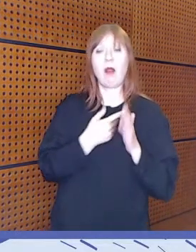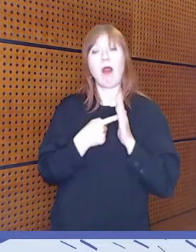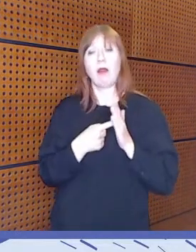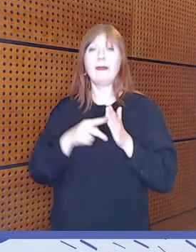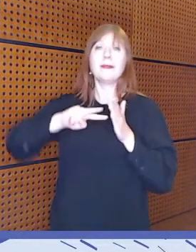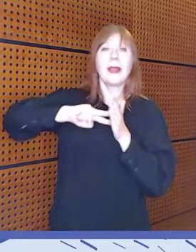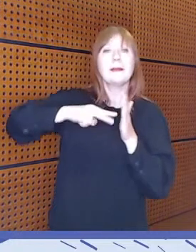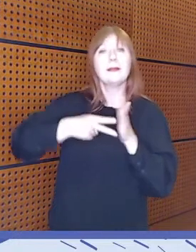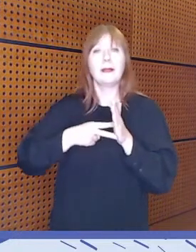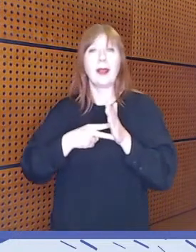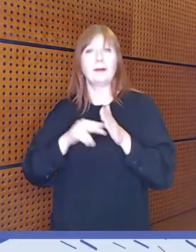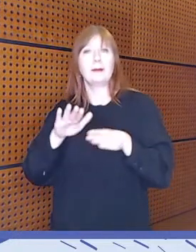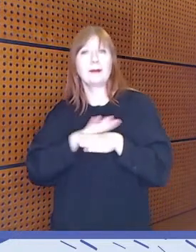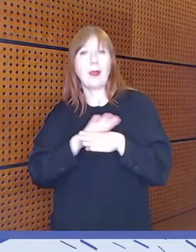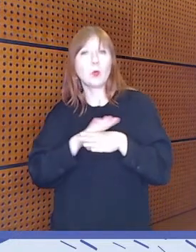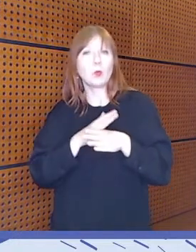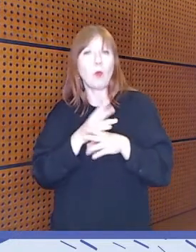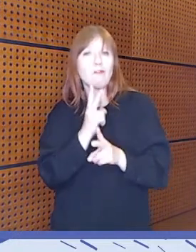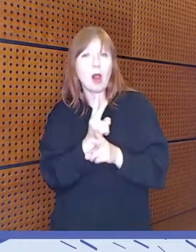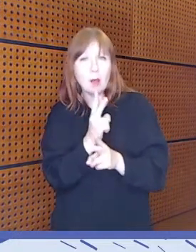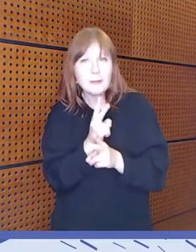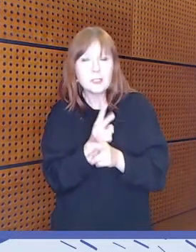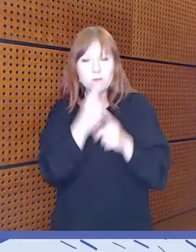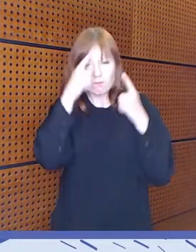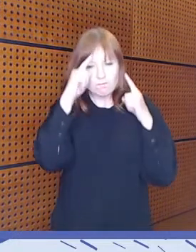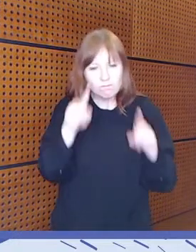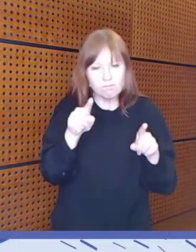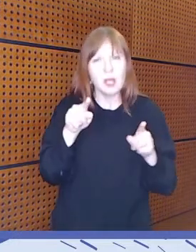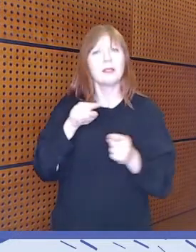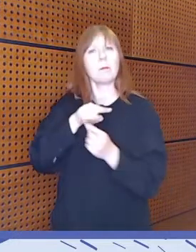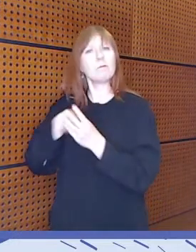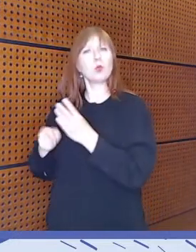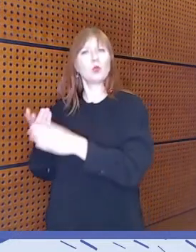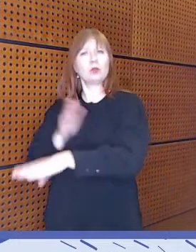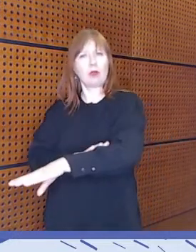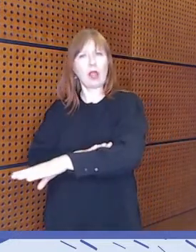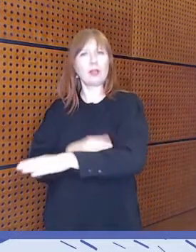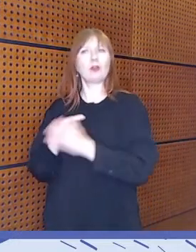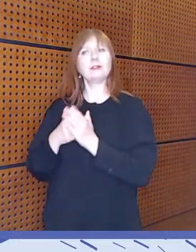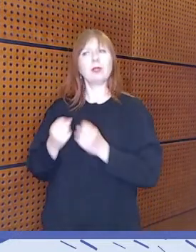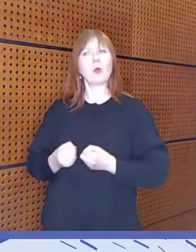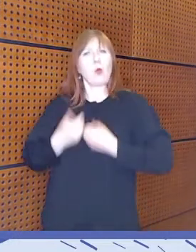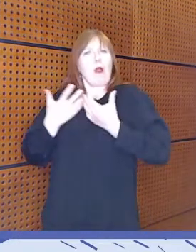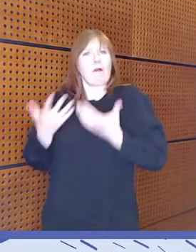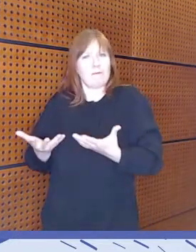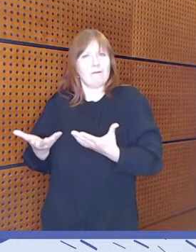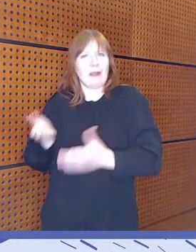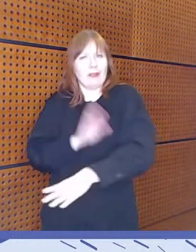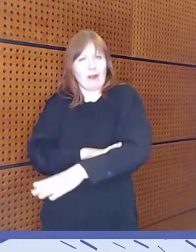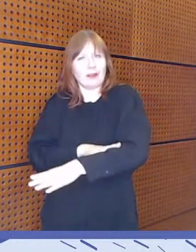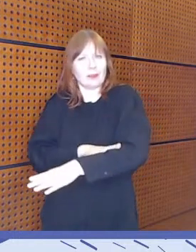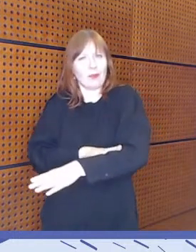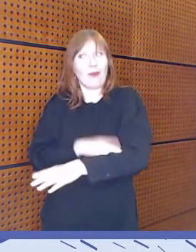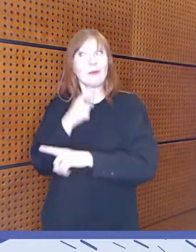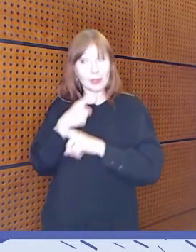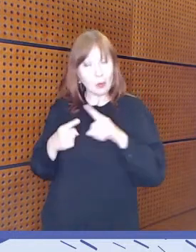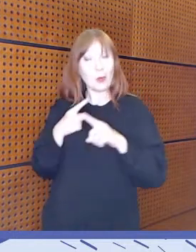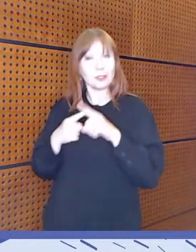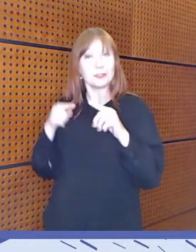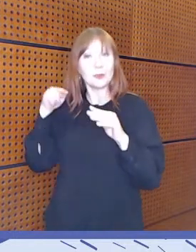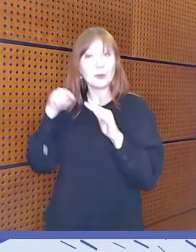teknisiin käyttövalmiukseen. Ja sitten sellaiset muut taidot, esimerkiksi luovat taidot, jotka kuitenkin kuuluisi aika keskeisesti